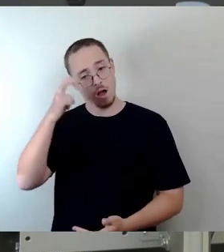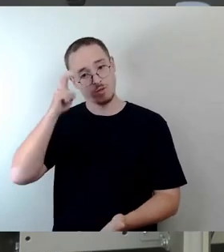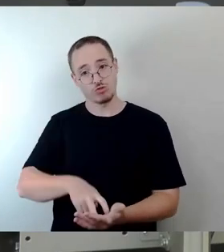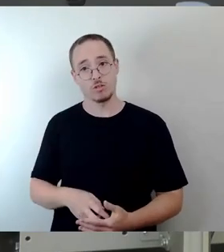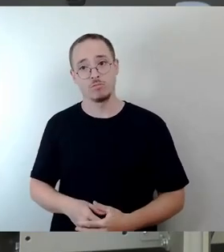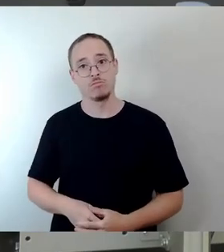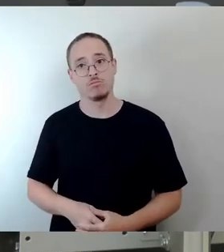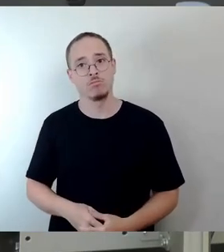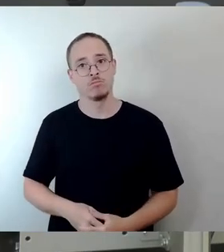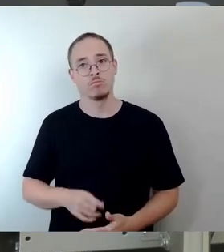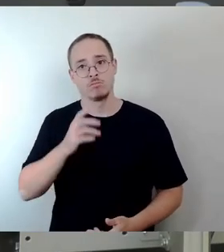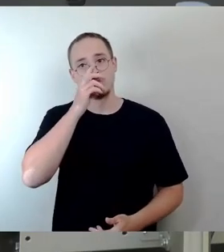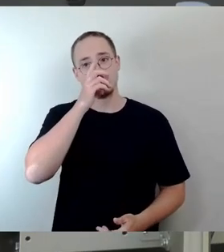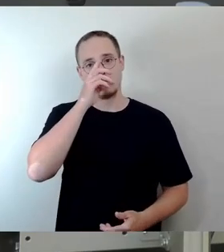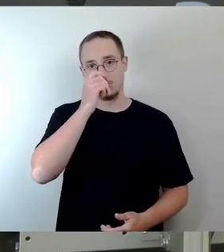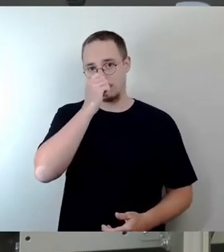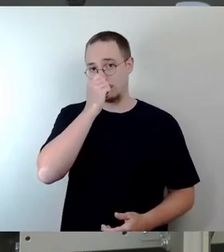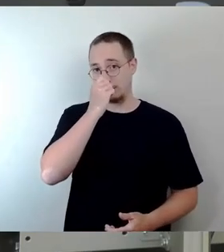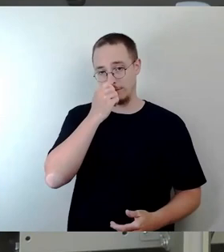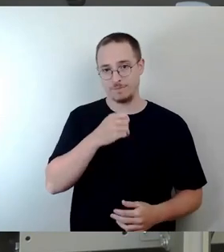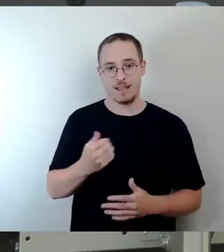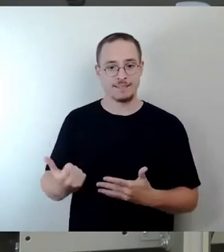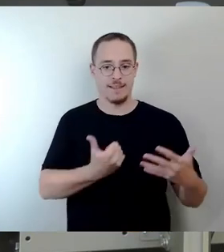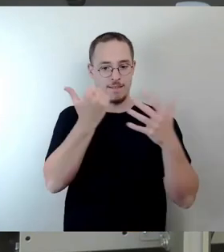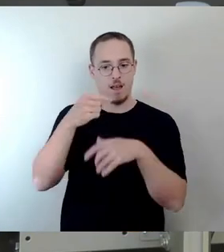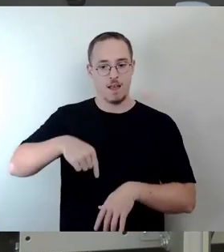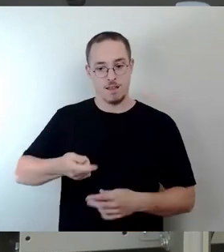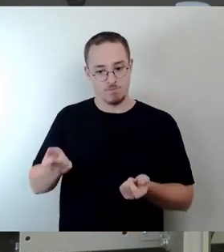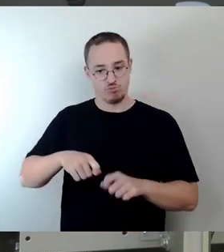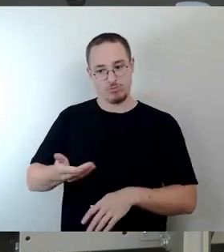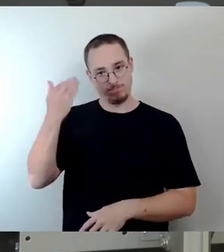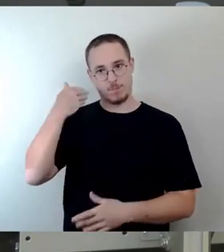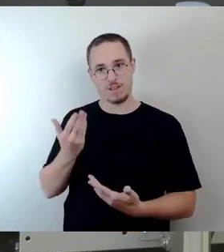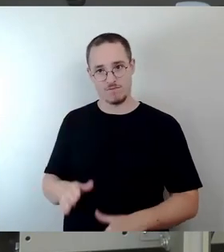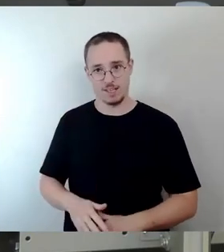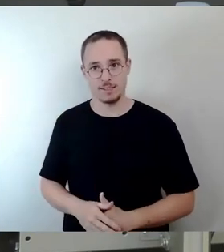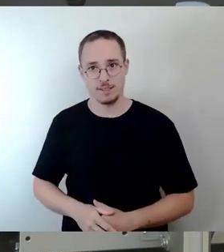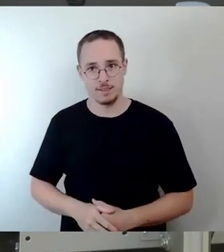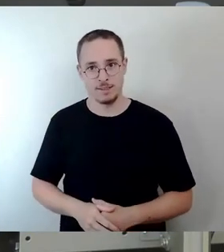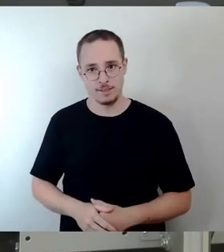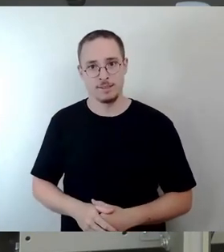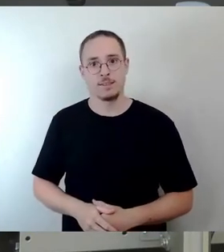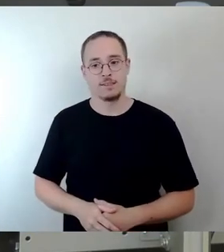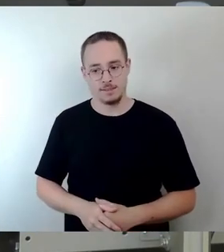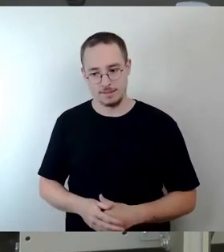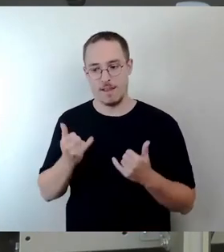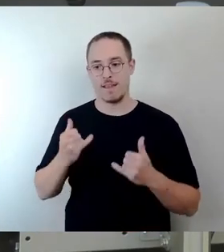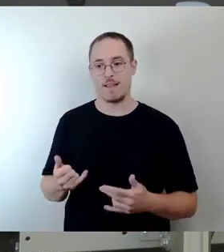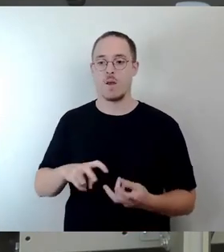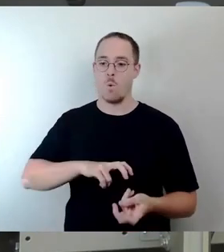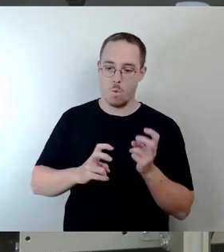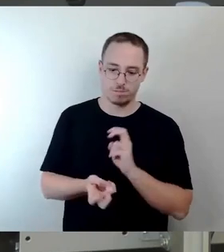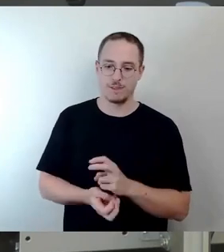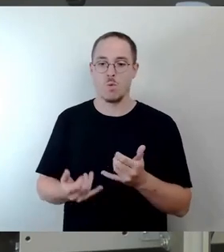Fast sechs Jahre nach unserem Beschluss hier im Stadtrat bekommen wir die Vorlage zur Umsetzung. Man könnte das Sprichwort,